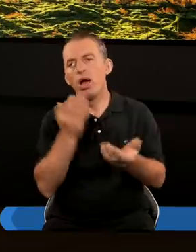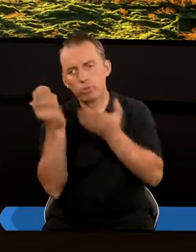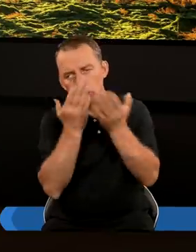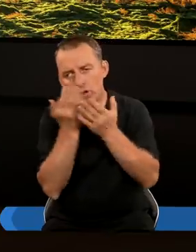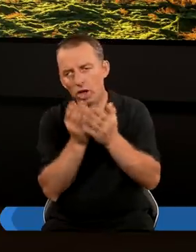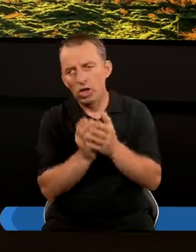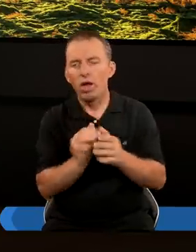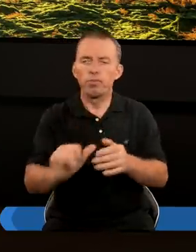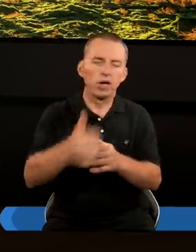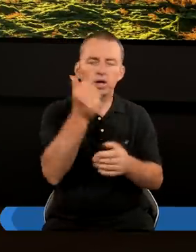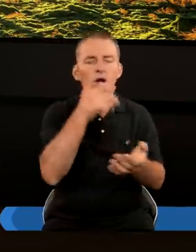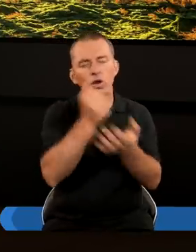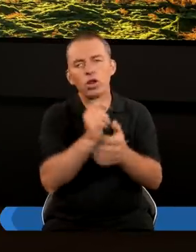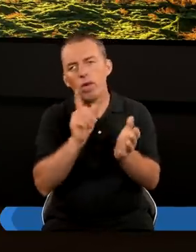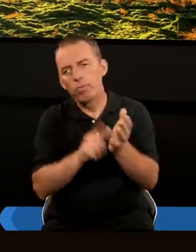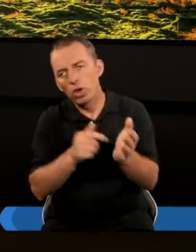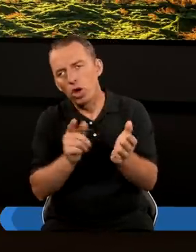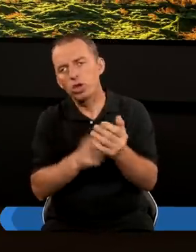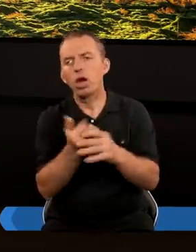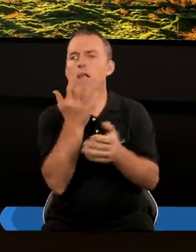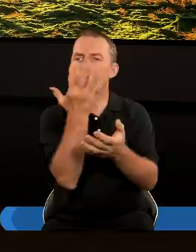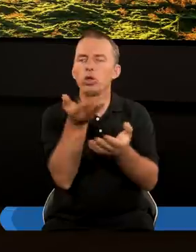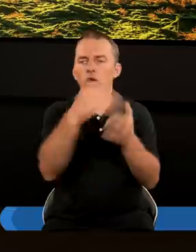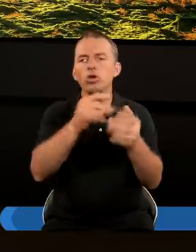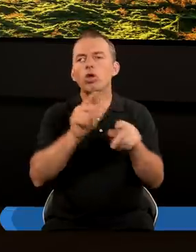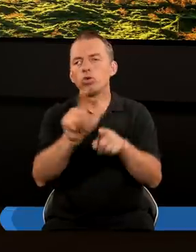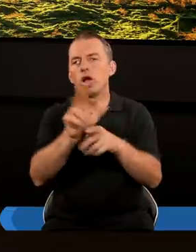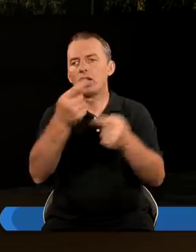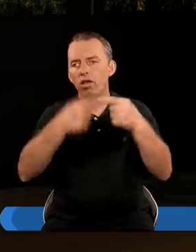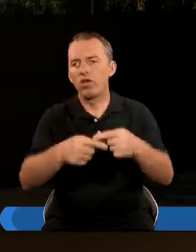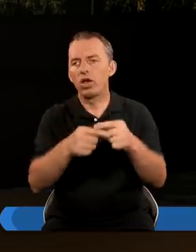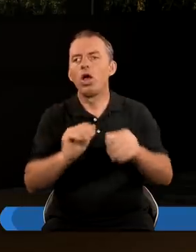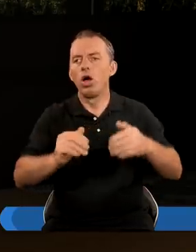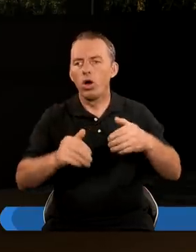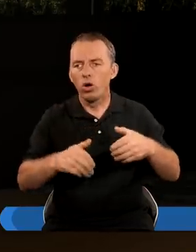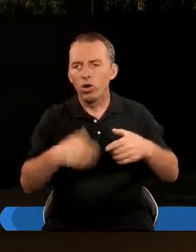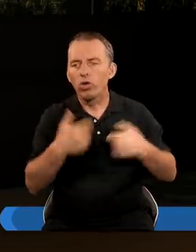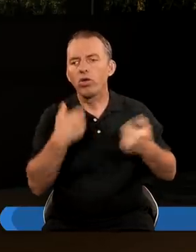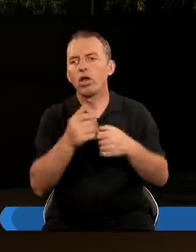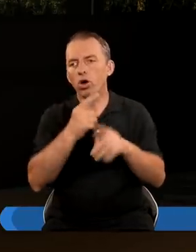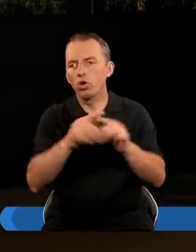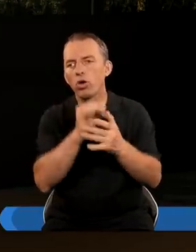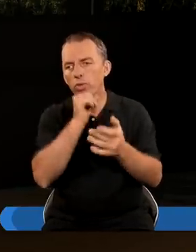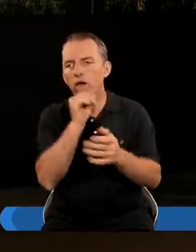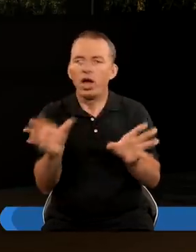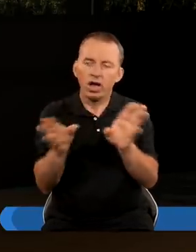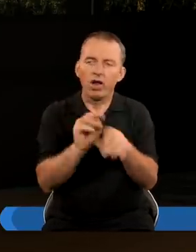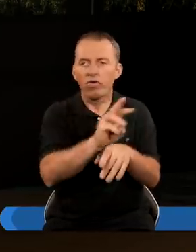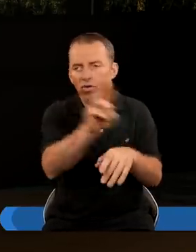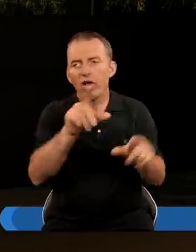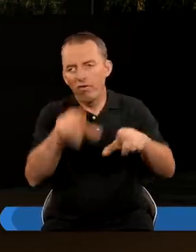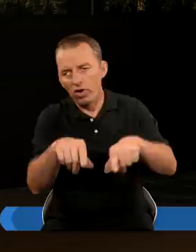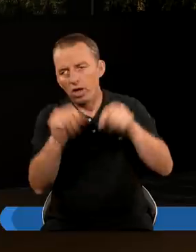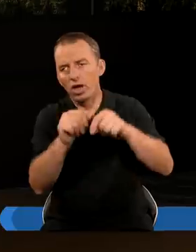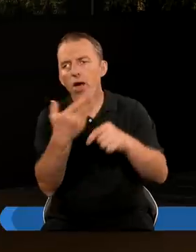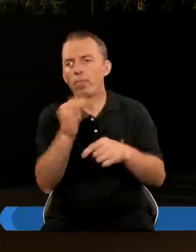Przeczytajmy tekst I listu Piotra V rozdział I 13 wiersz Pozdrawia was Kościół w Babilonie Razem